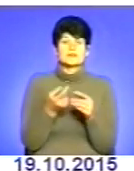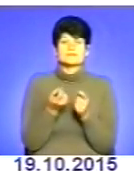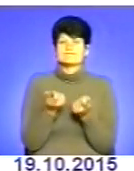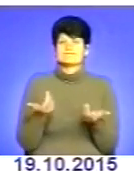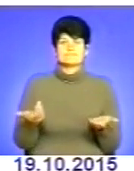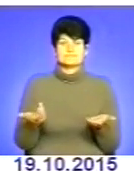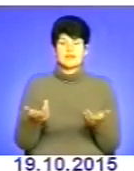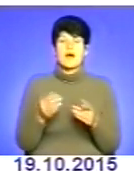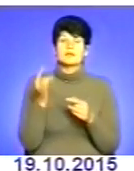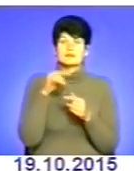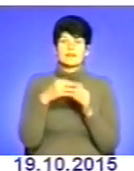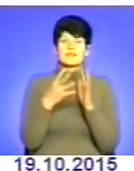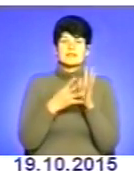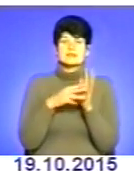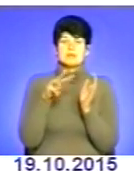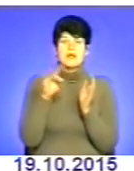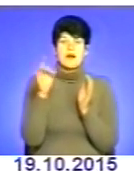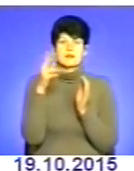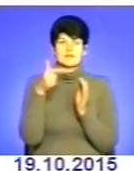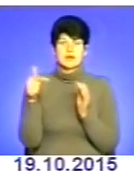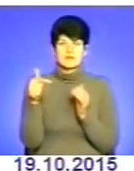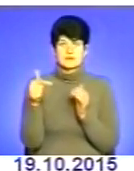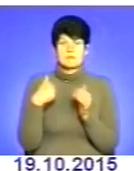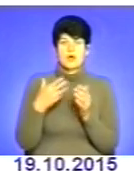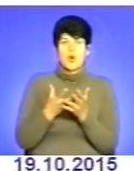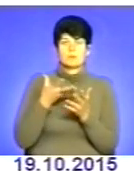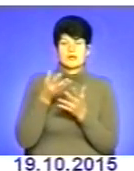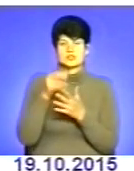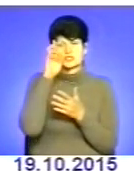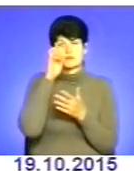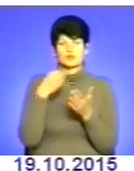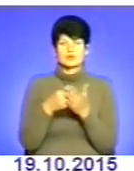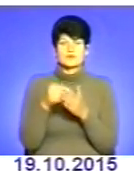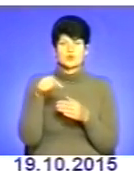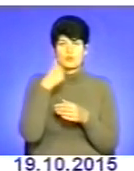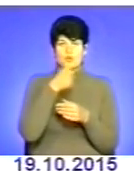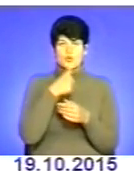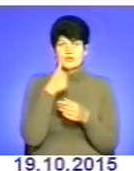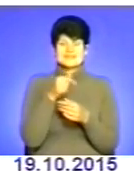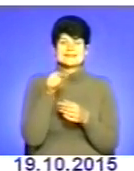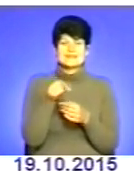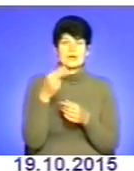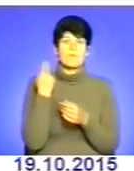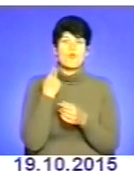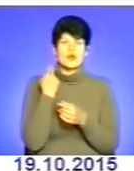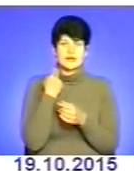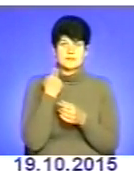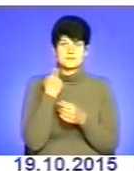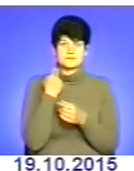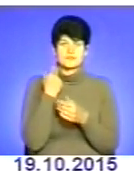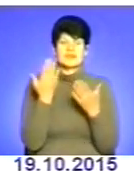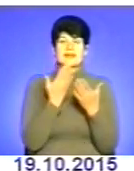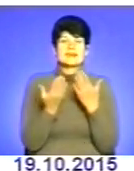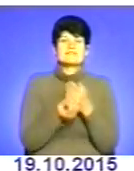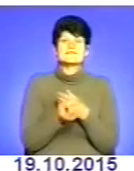За те 19 мільярдів гривень ми оплачуємо з державного бюджету цього року За ті борги, які